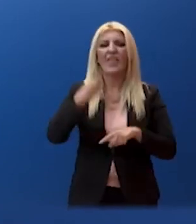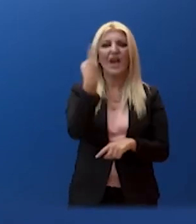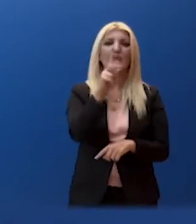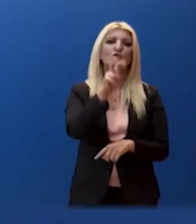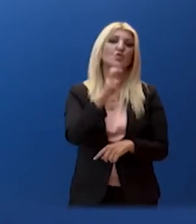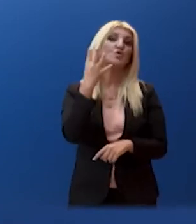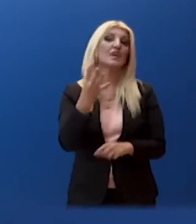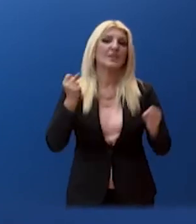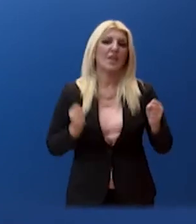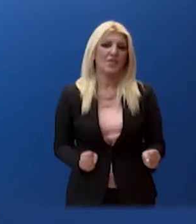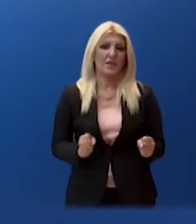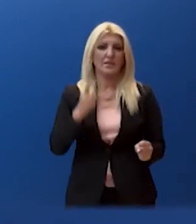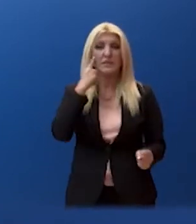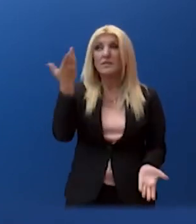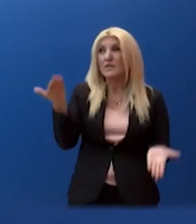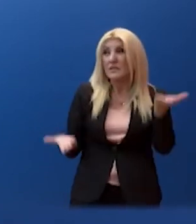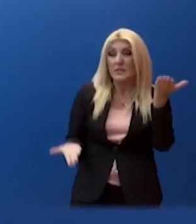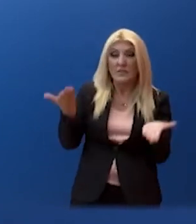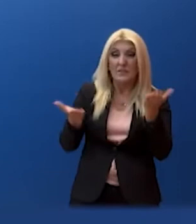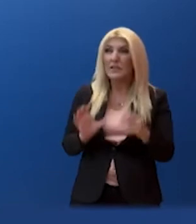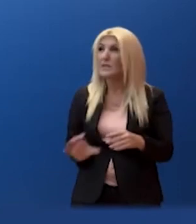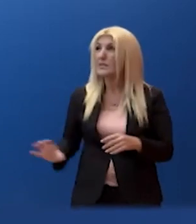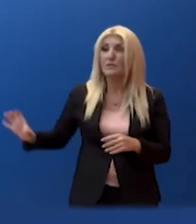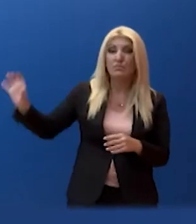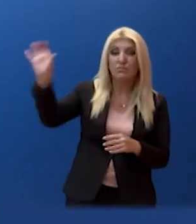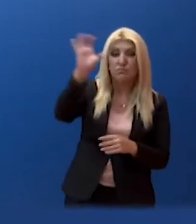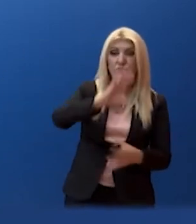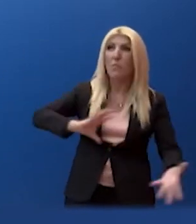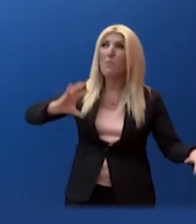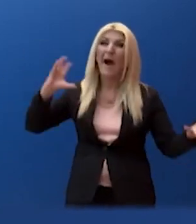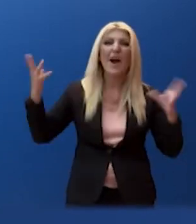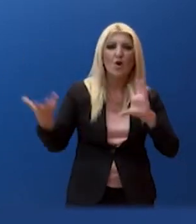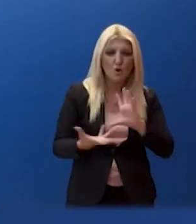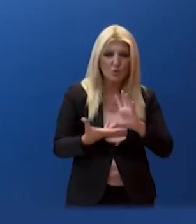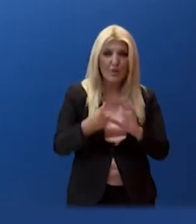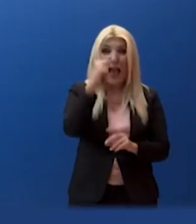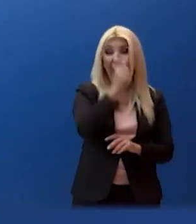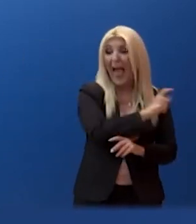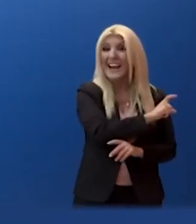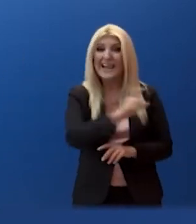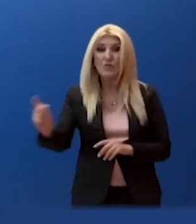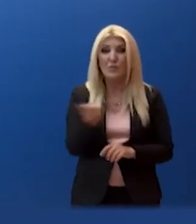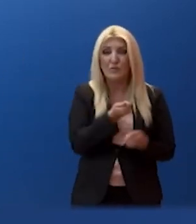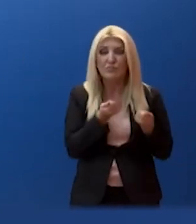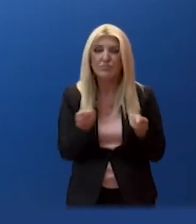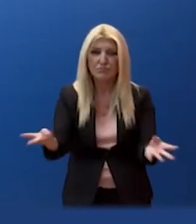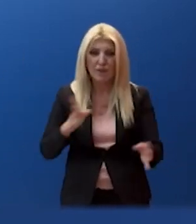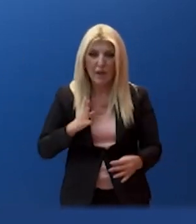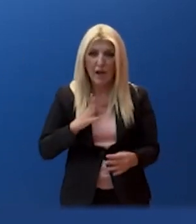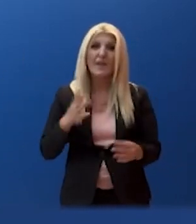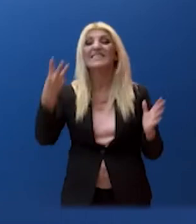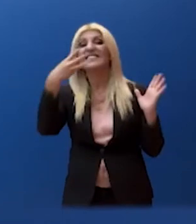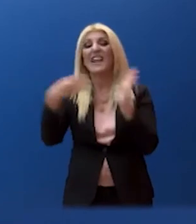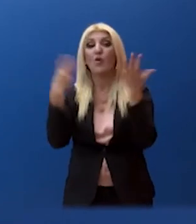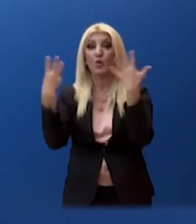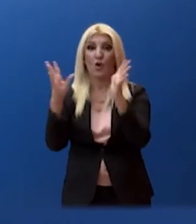Ενώ ο παγκόσμινος μέσος όρος κρούσματων ανά εκατομμύριου πληθυσμού είναι 3.817, ο εθνικός μέσος